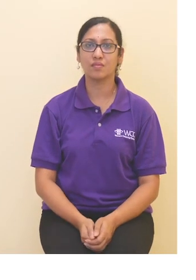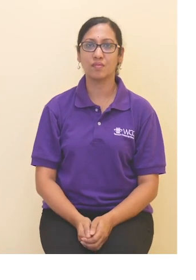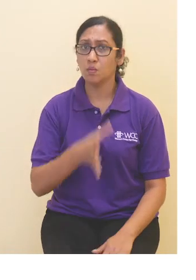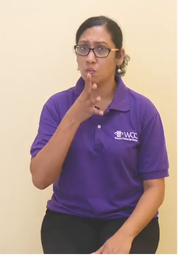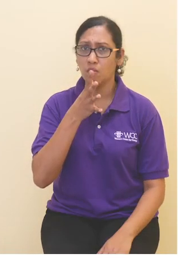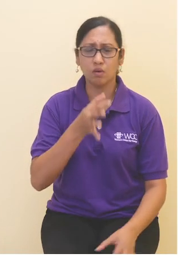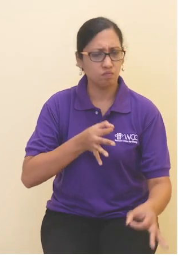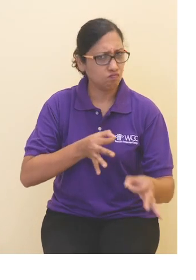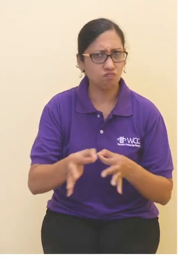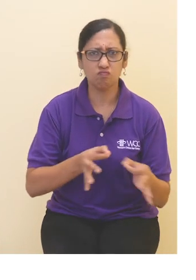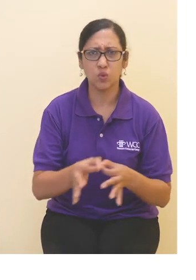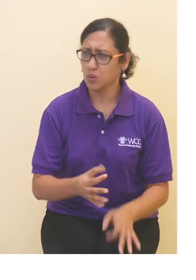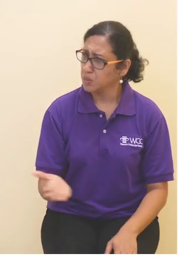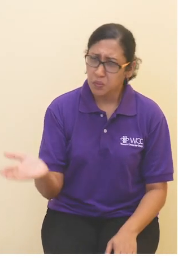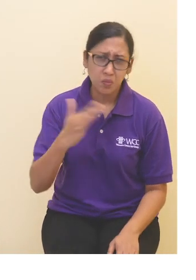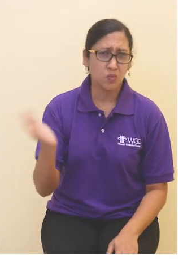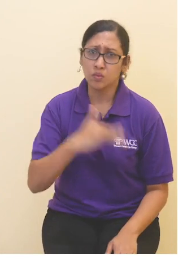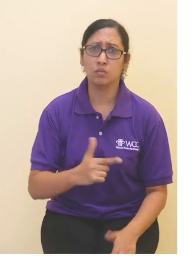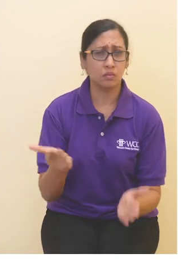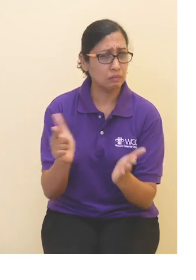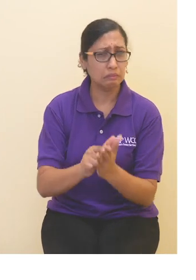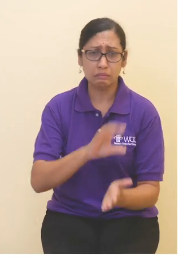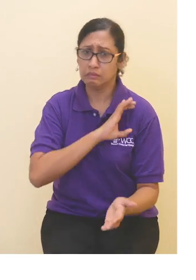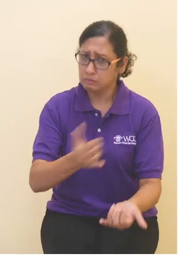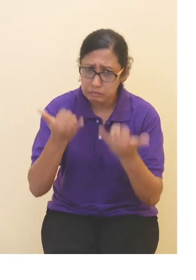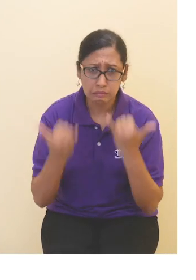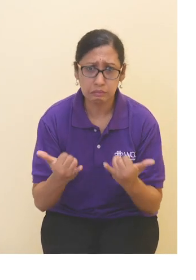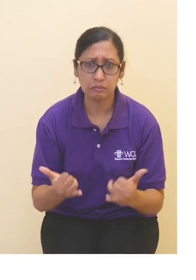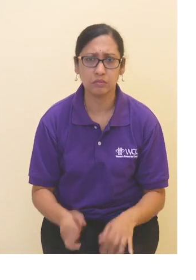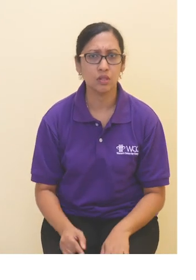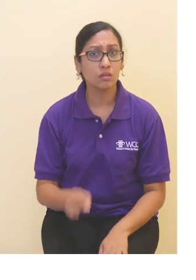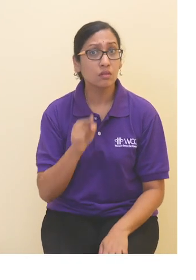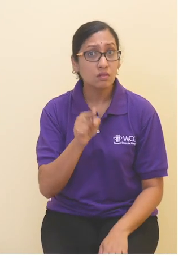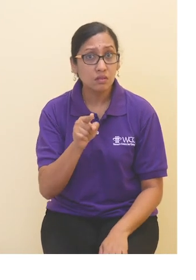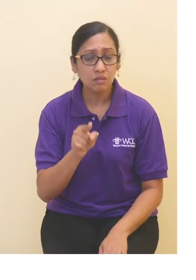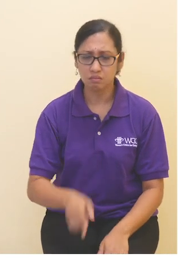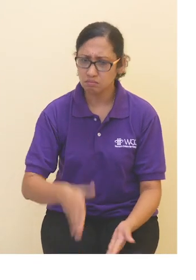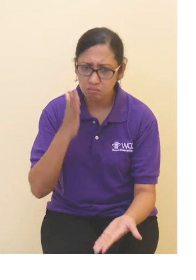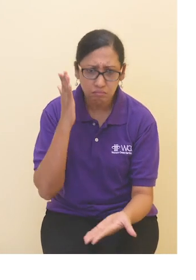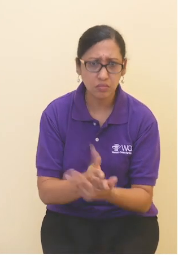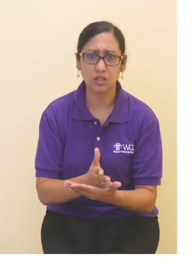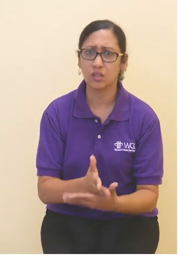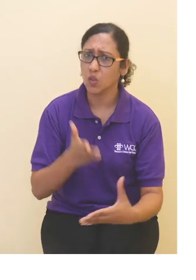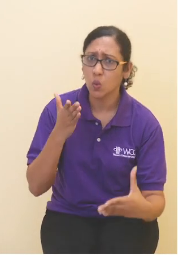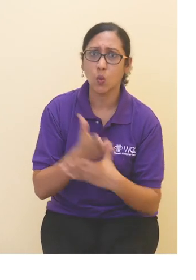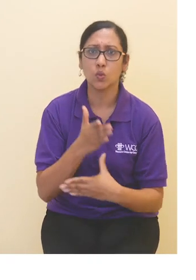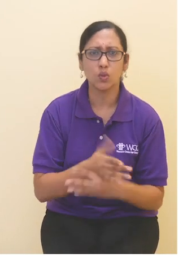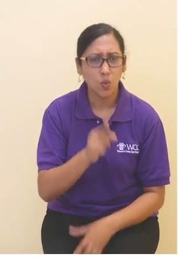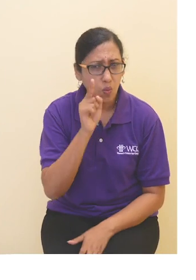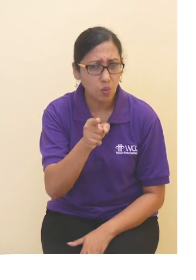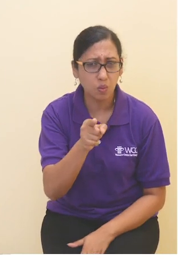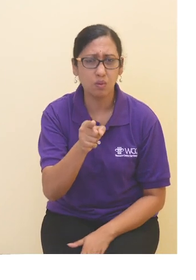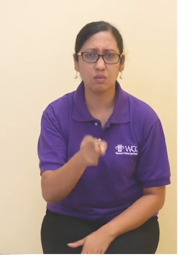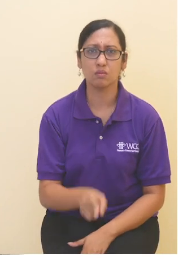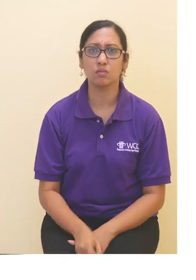Kita kena buat laporan polis sekarang. Ni je cara nak hentikan perbuatan Hakim yang